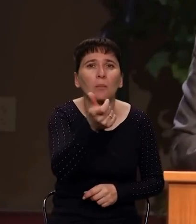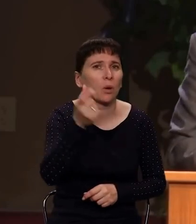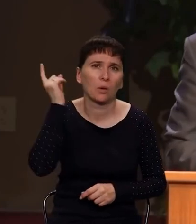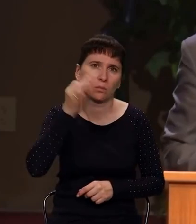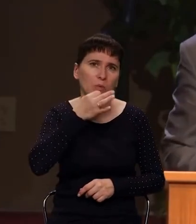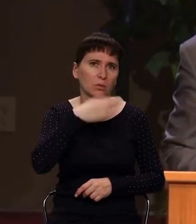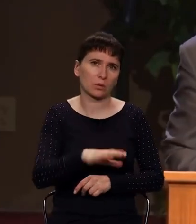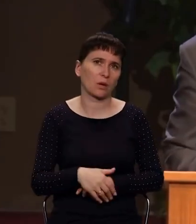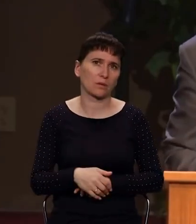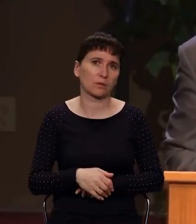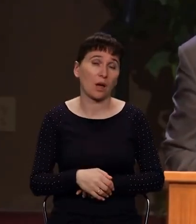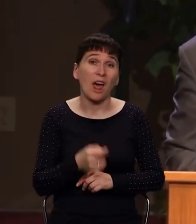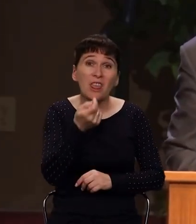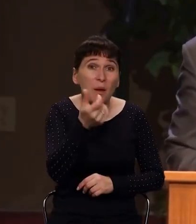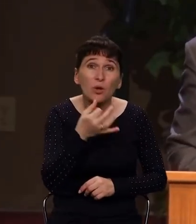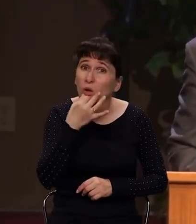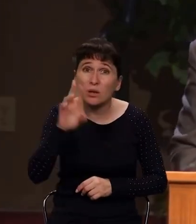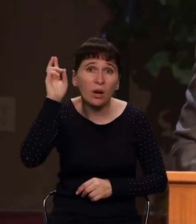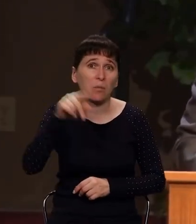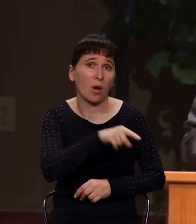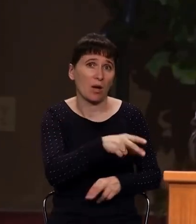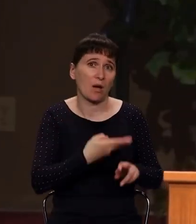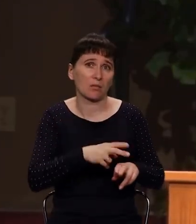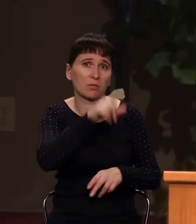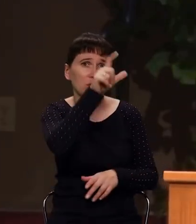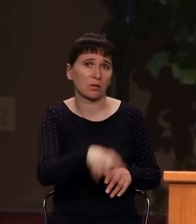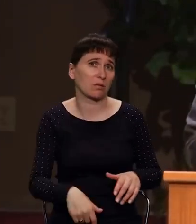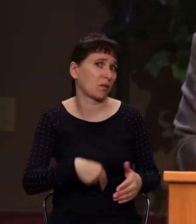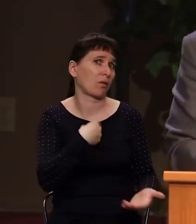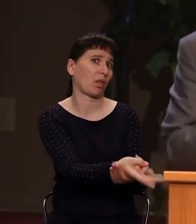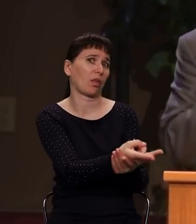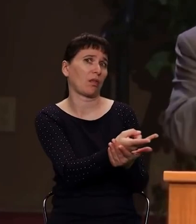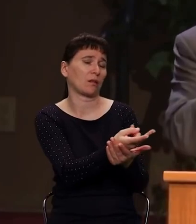Бога не устраивало, и Анания и Сапфира падают мертвыми перед Богом.